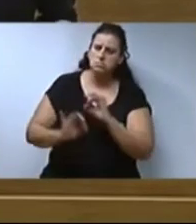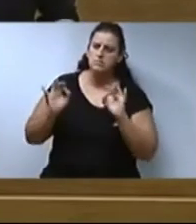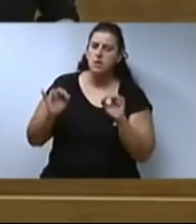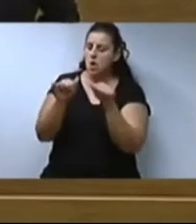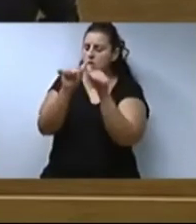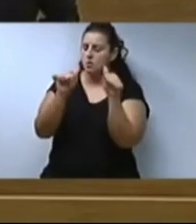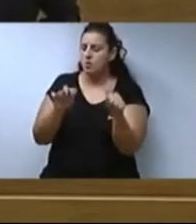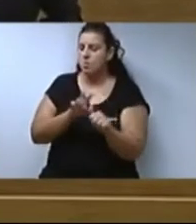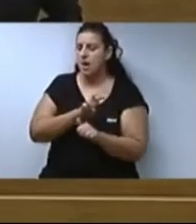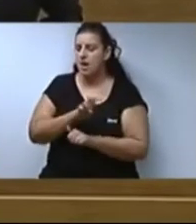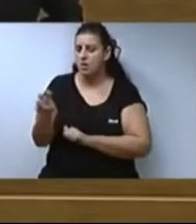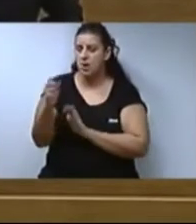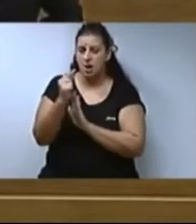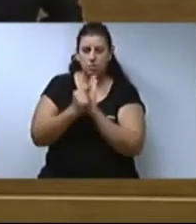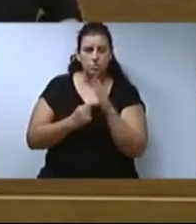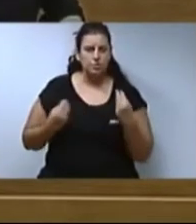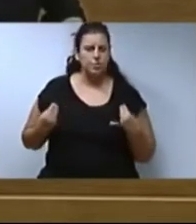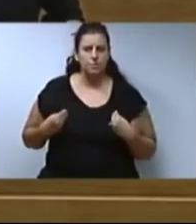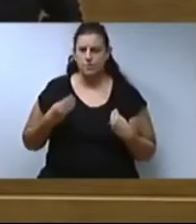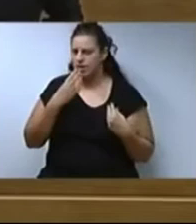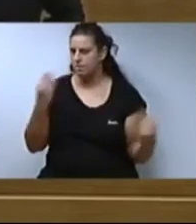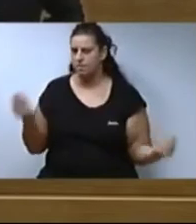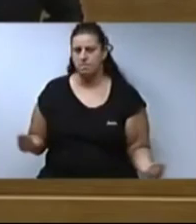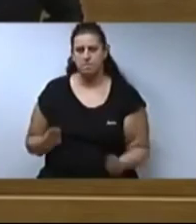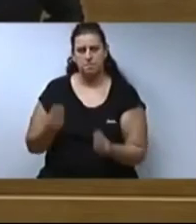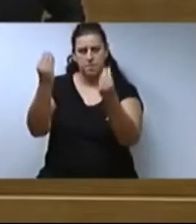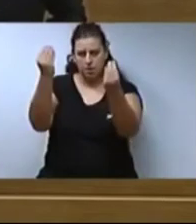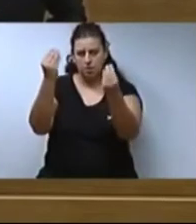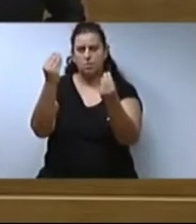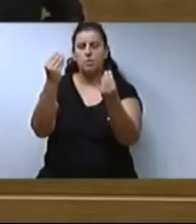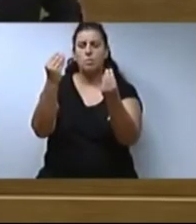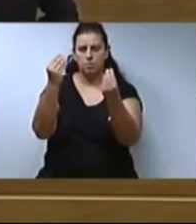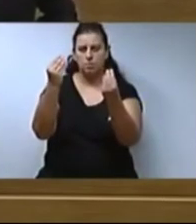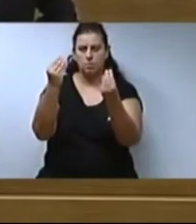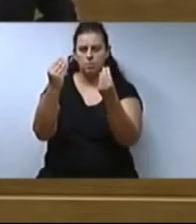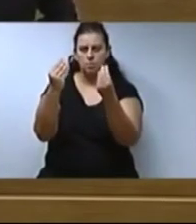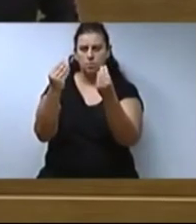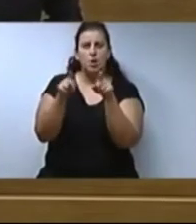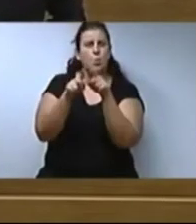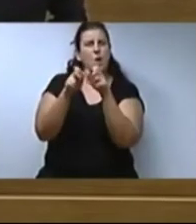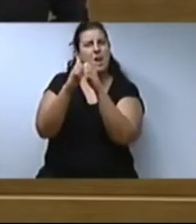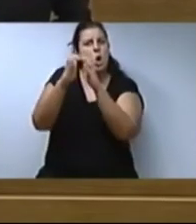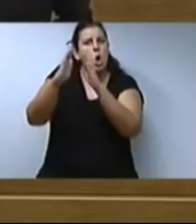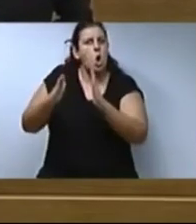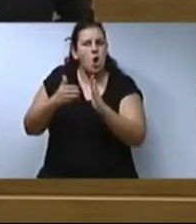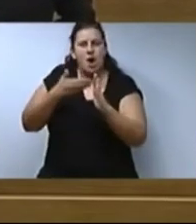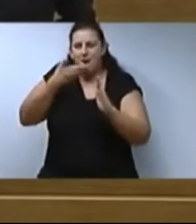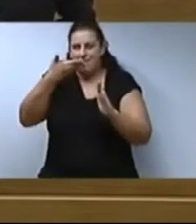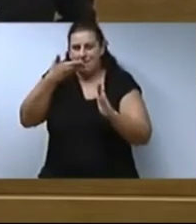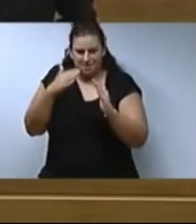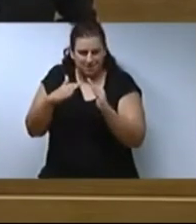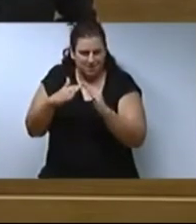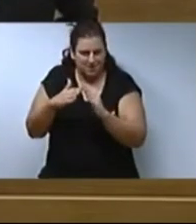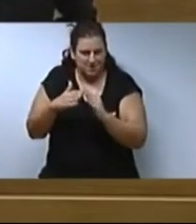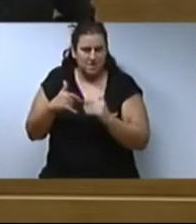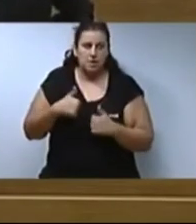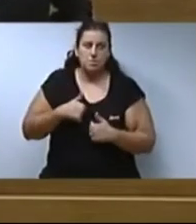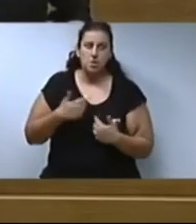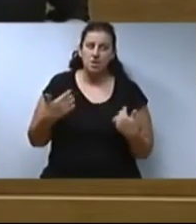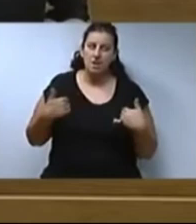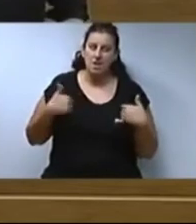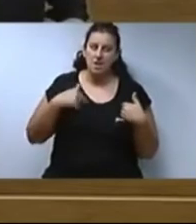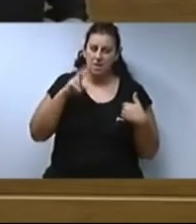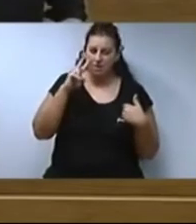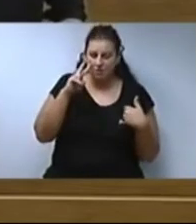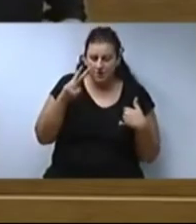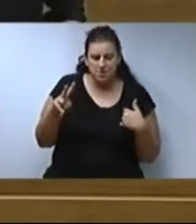que millora les condicions de vida i les convertisca en veritables llars, lluny dels episodis macabres que hem viscut en els últims mesos a mans de